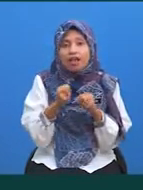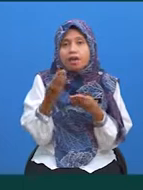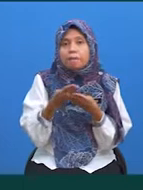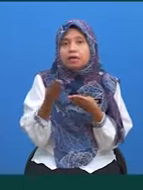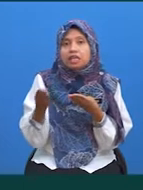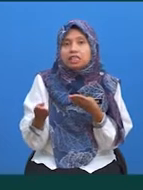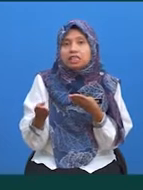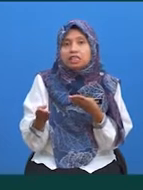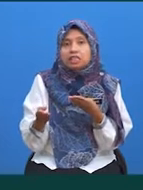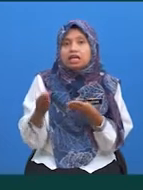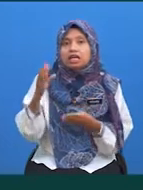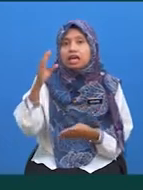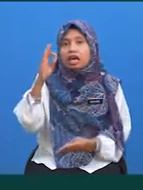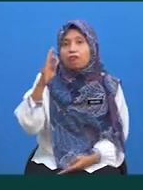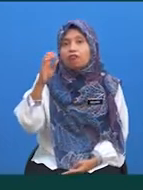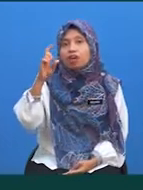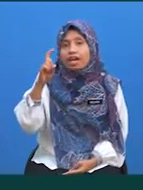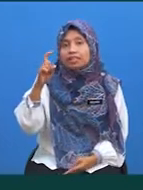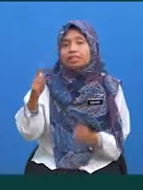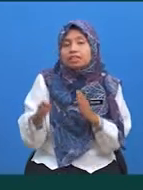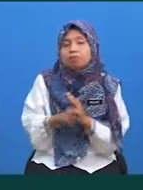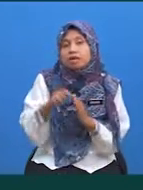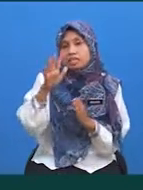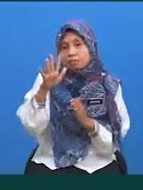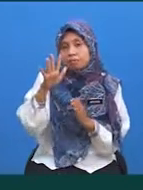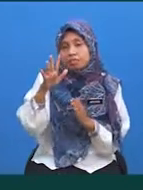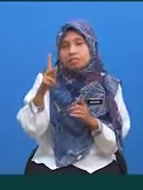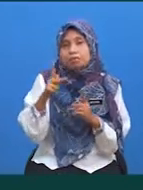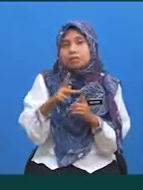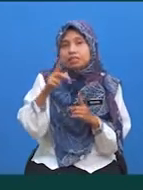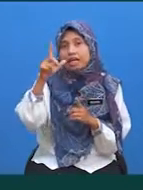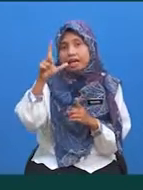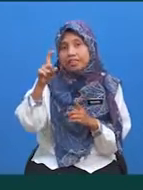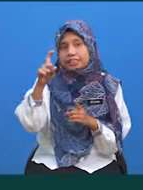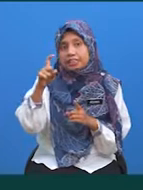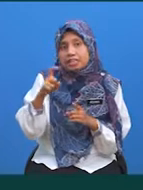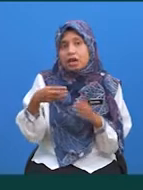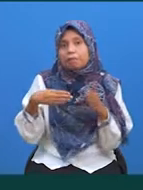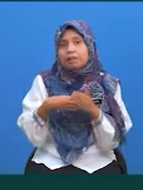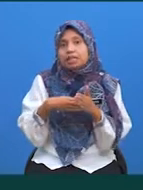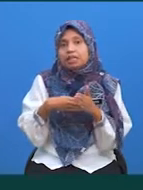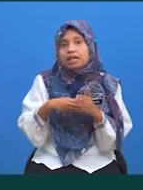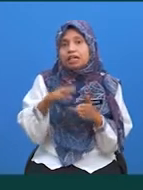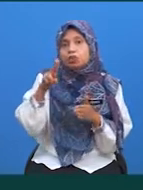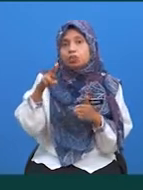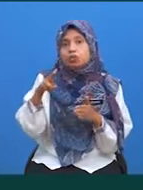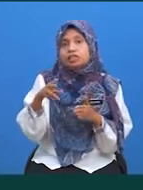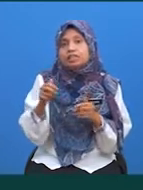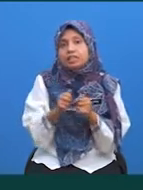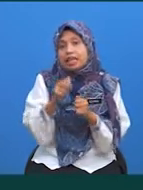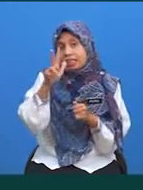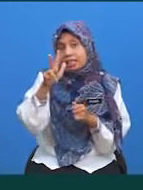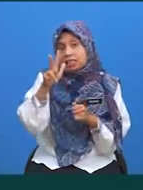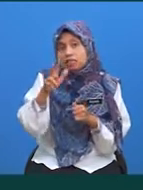nilai bagi kamiran FX tambah 5 terhadap X bagi hat 2 hingga 3